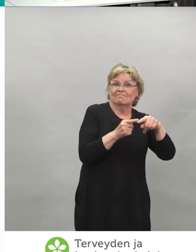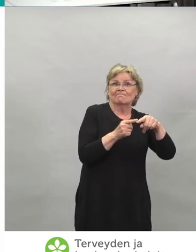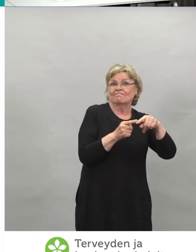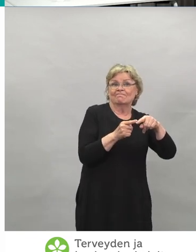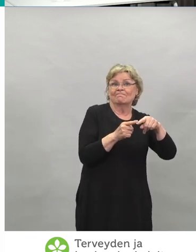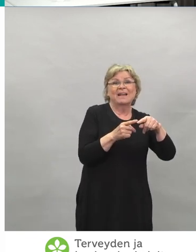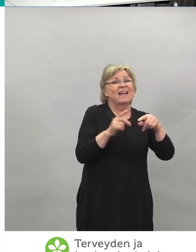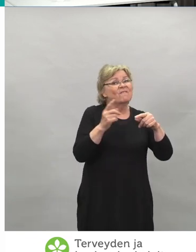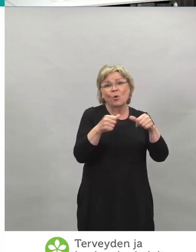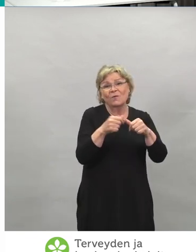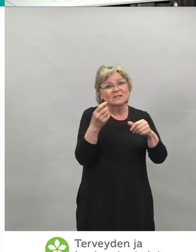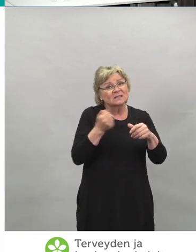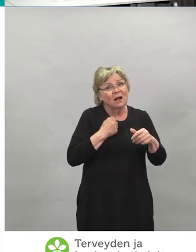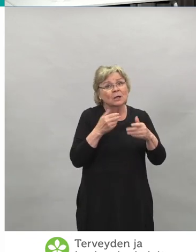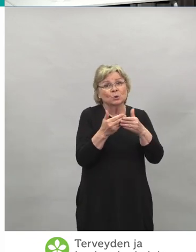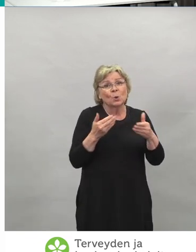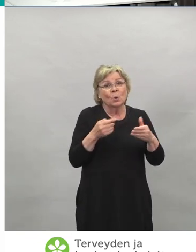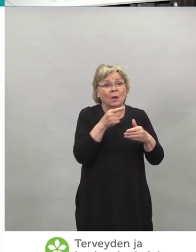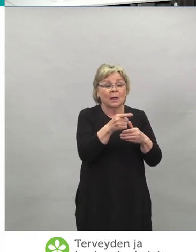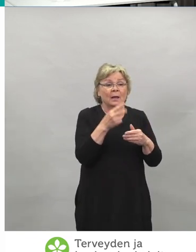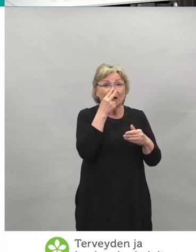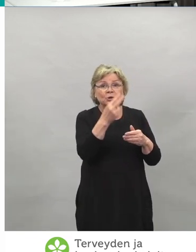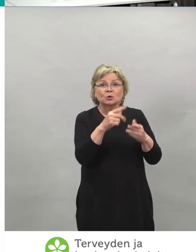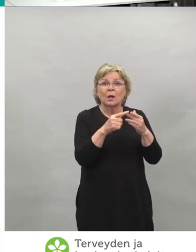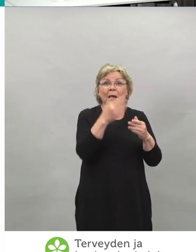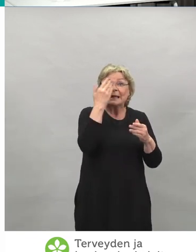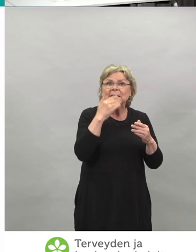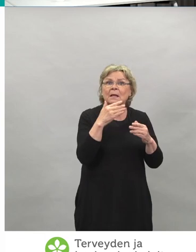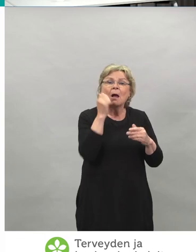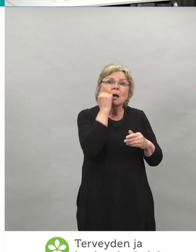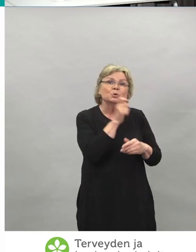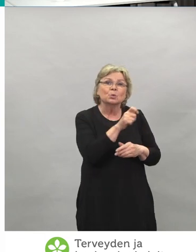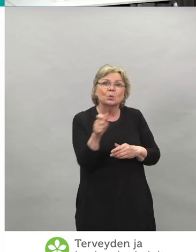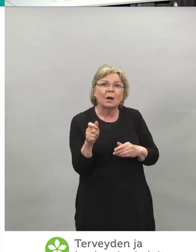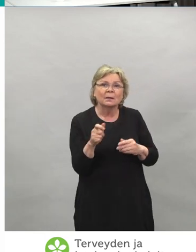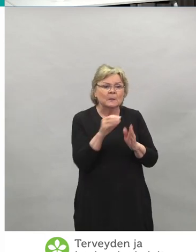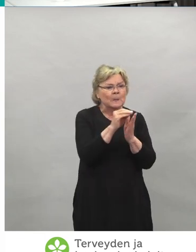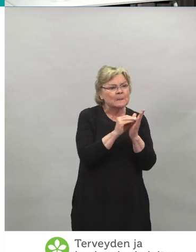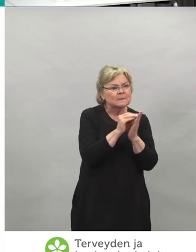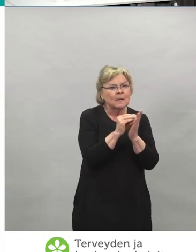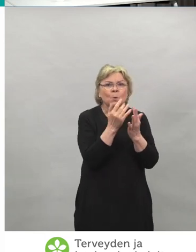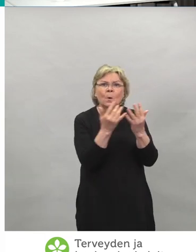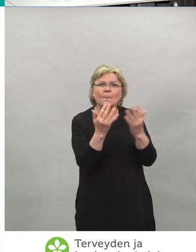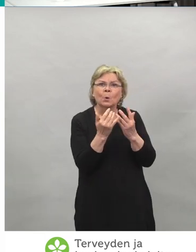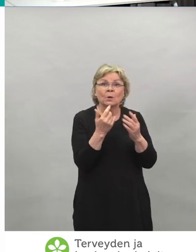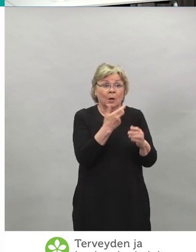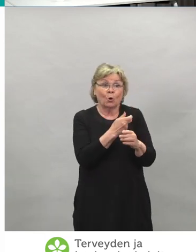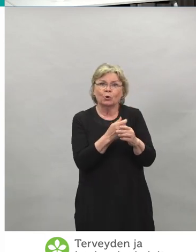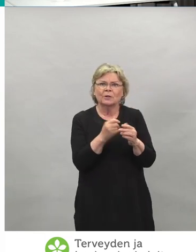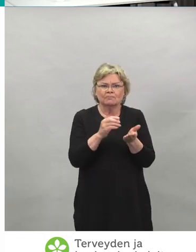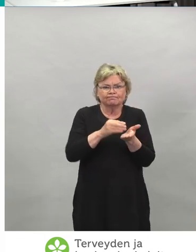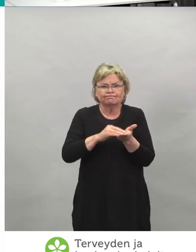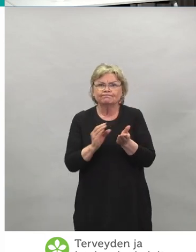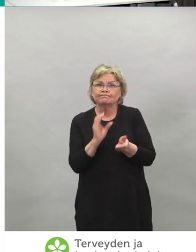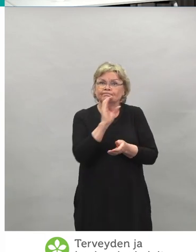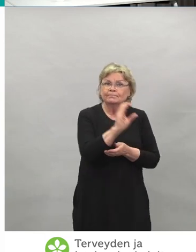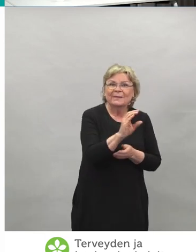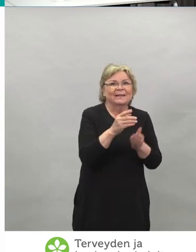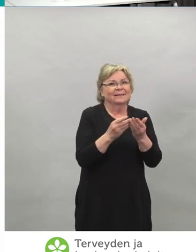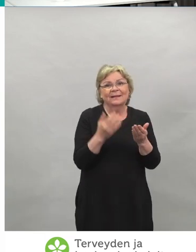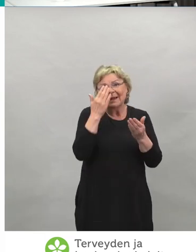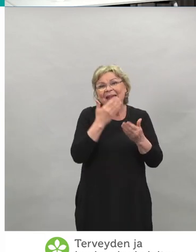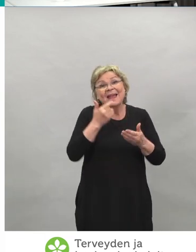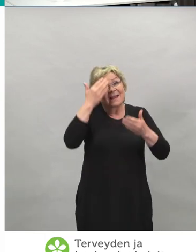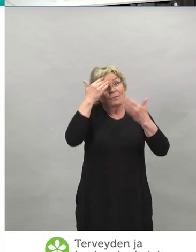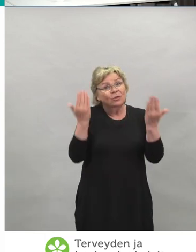enempää rokotteita sen perusteella, paljonko siellä on kesäasukkaita. Meidän täytyy kuitenkin, me ei voida tietää, että ketkä ovat kesäasunnolla ja ketkä